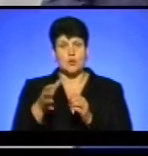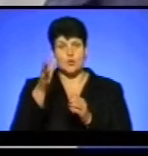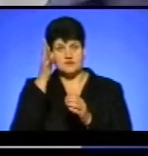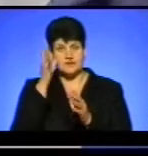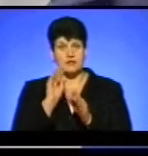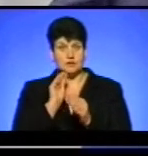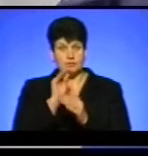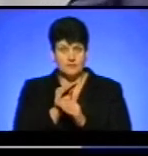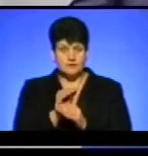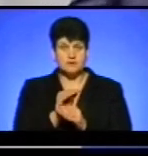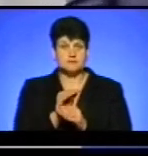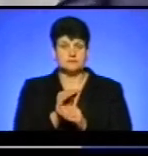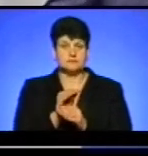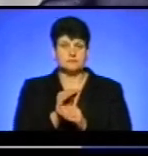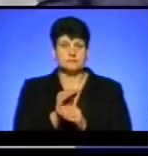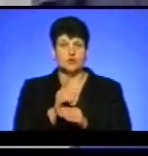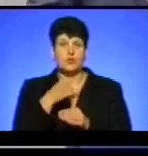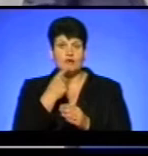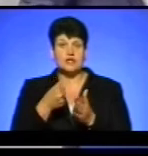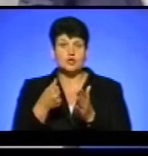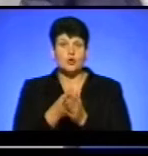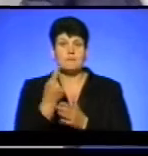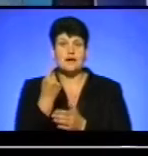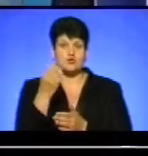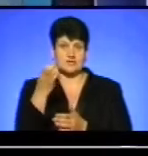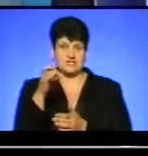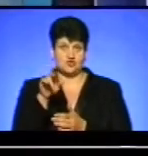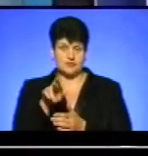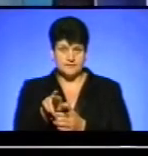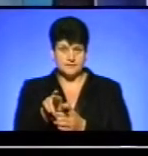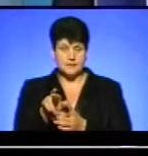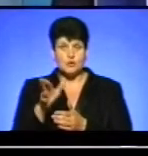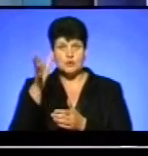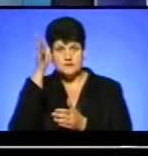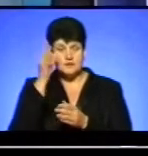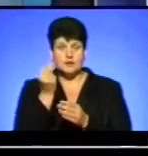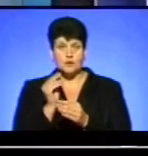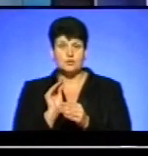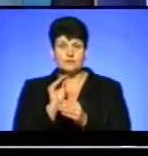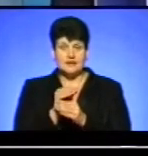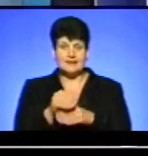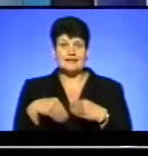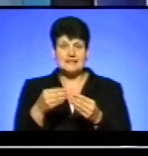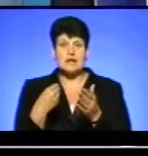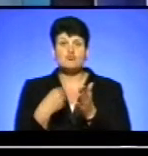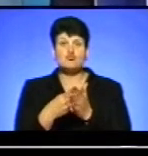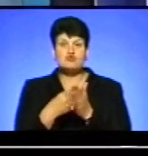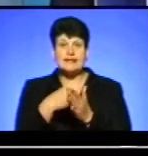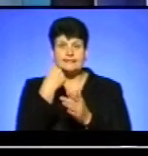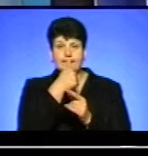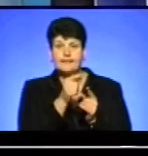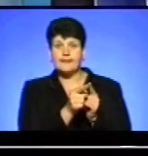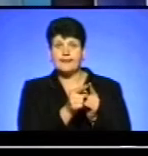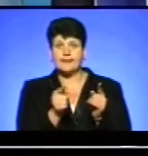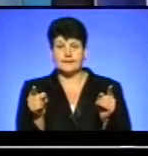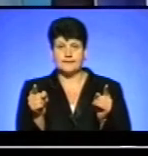доводилася до 1 січня. Тобто освітня субвенція дається на бюджетний рік. Не на навчальний рік, а